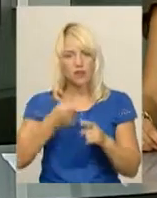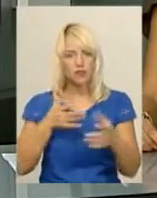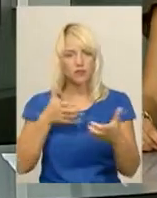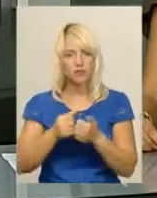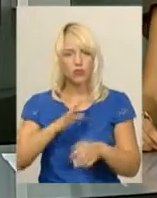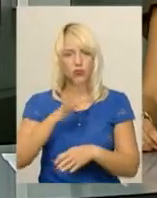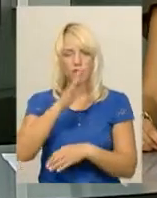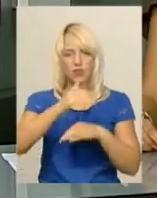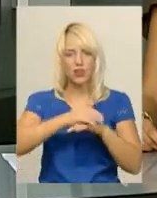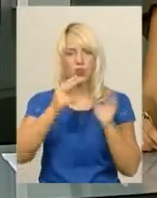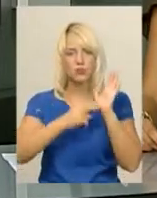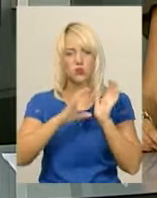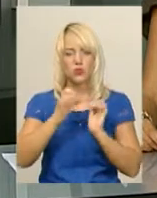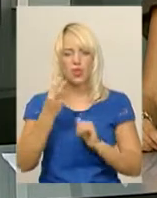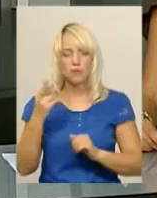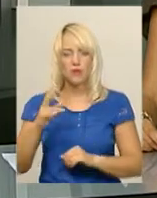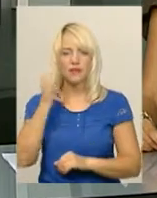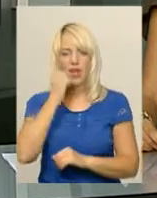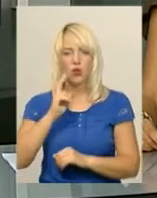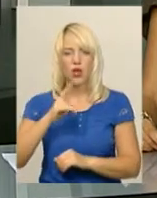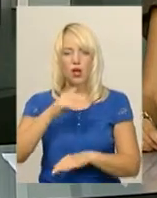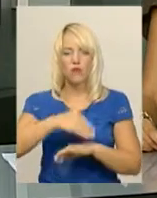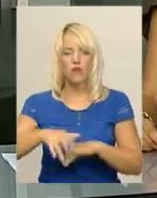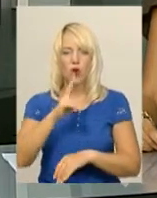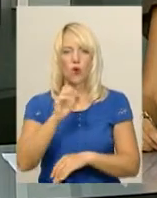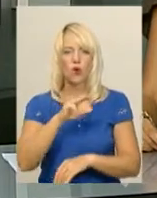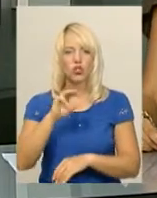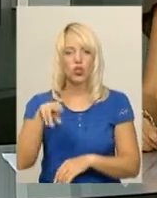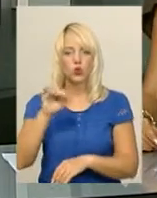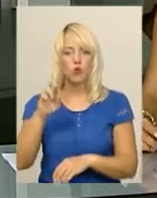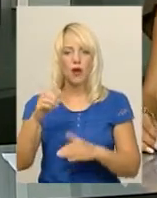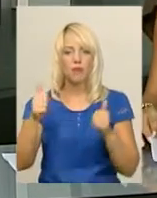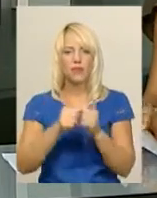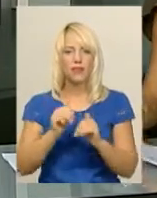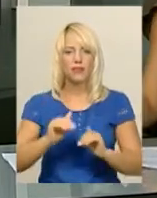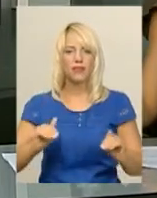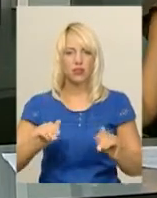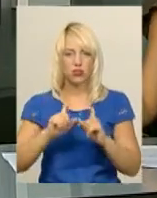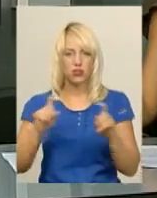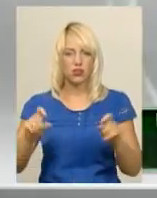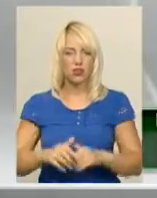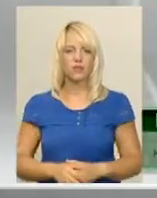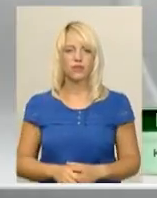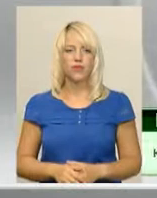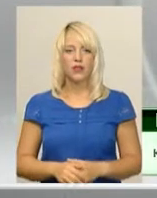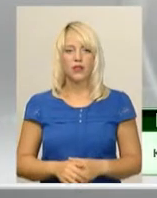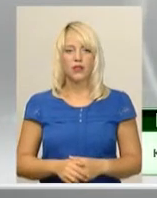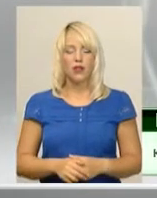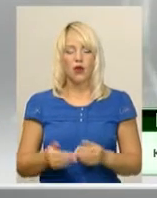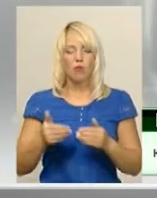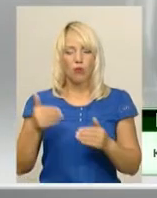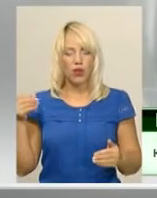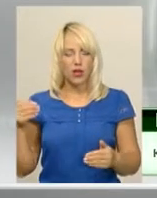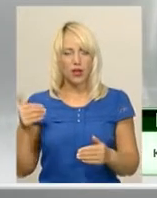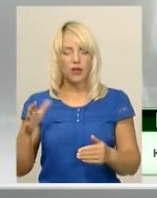сталася ввечері 7 серпня у Старокостянтинові по вулиці Кожедуба, неподалік дитячого садка. Попередньо вдалося